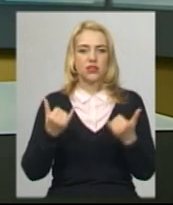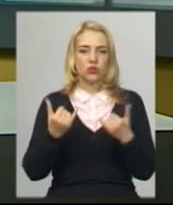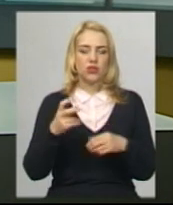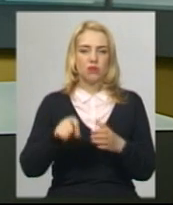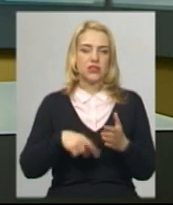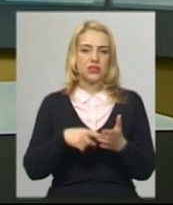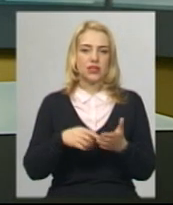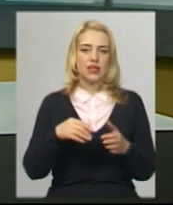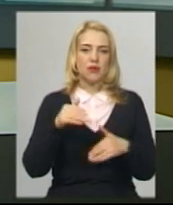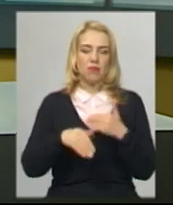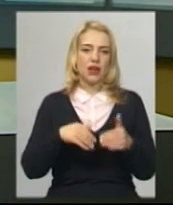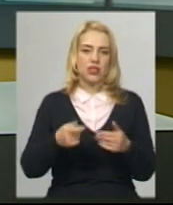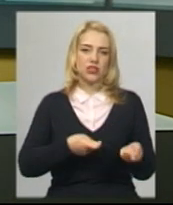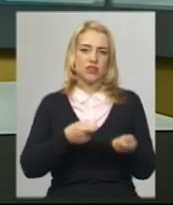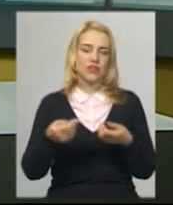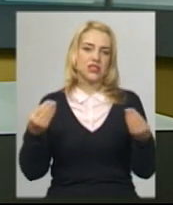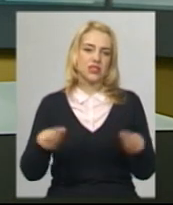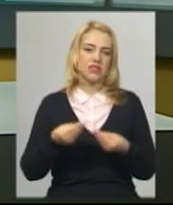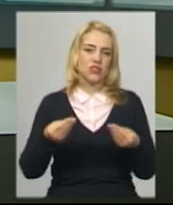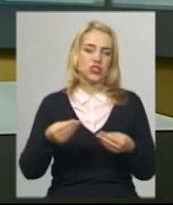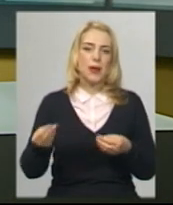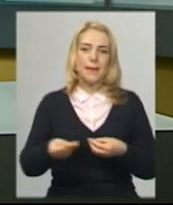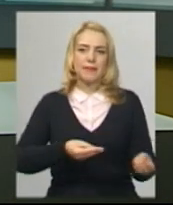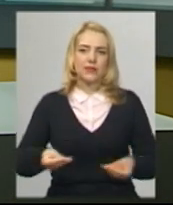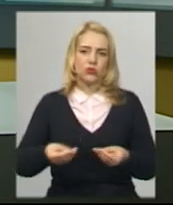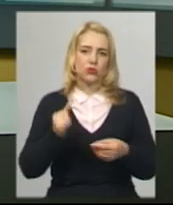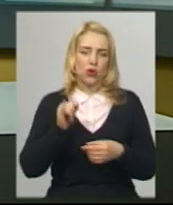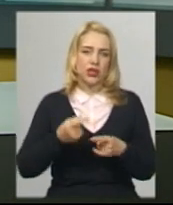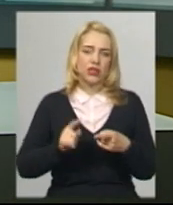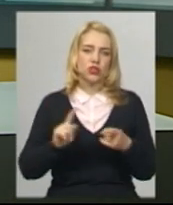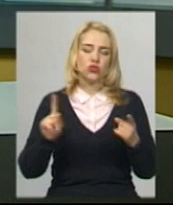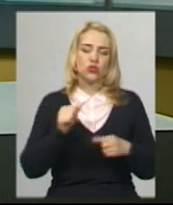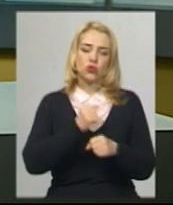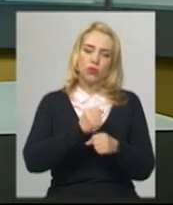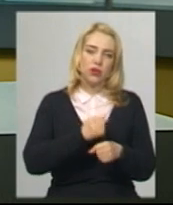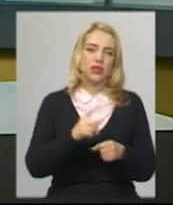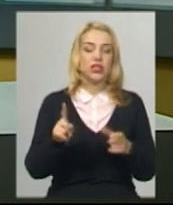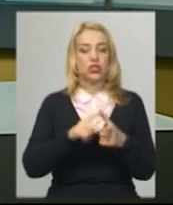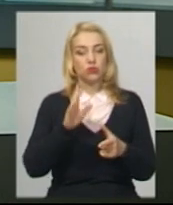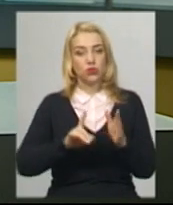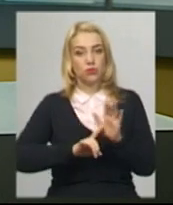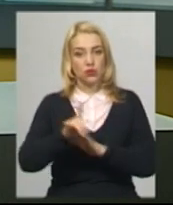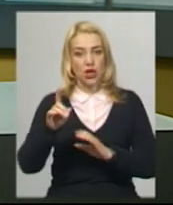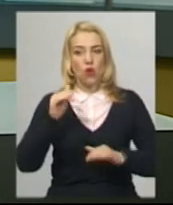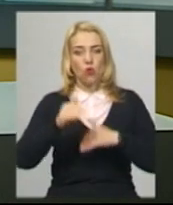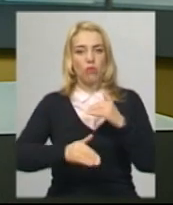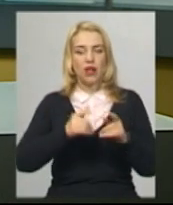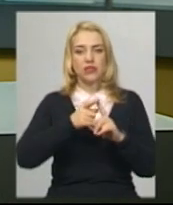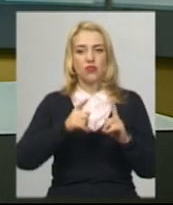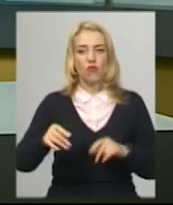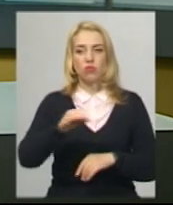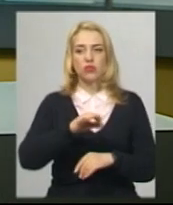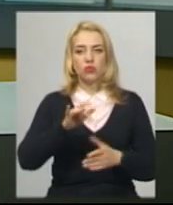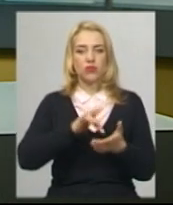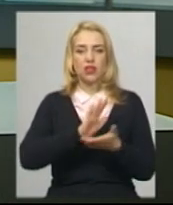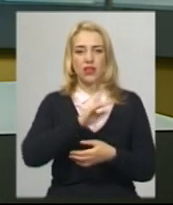міський пляж завезли свіжий пісок та тривають роботи з облаштуванням. Що зробили і чи стартує купальний сезон в обласному центрі, не